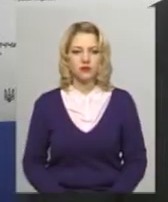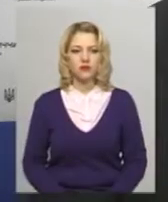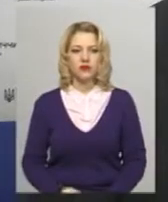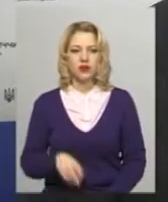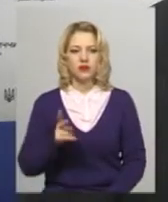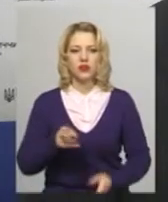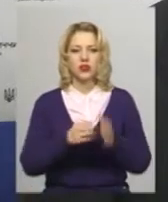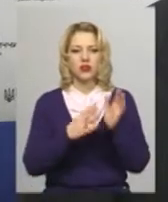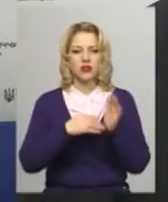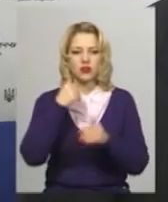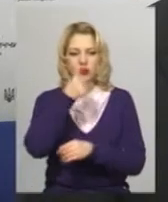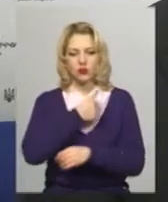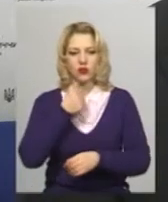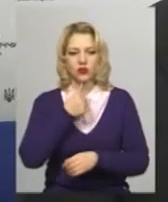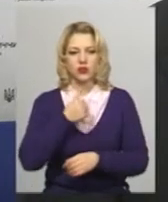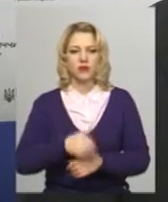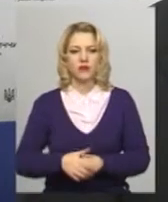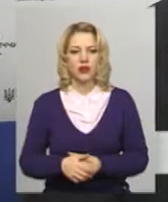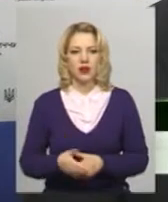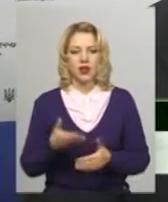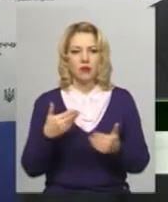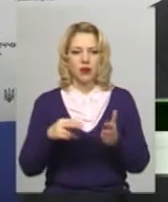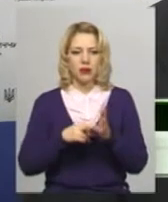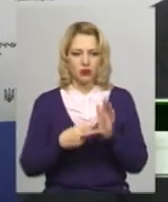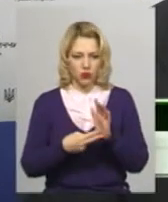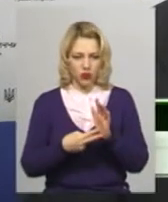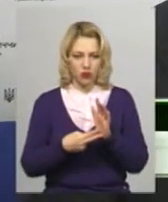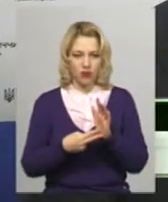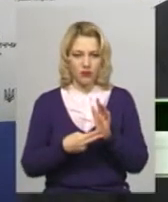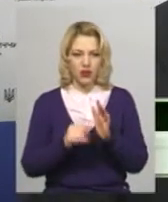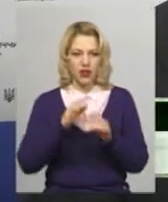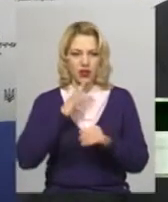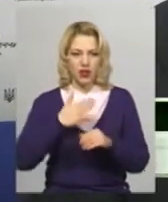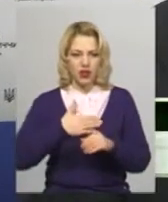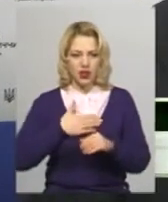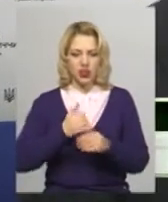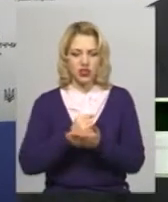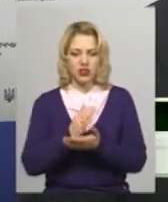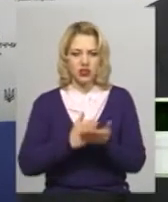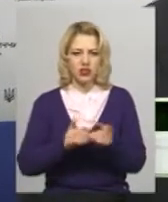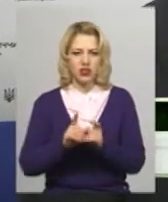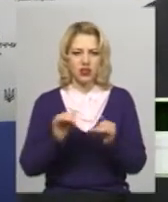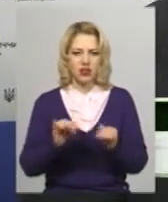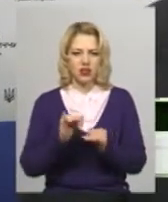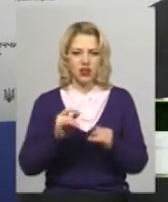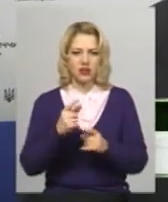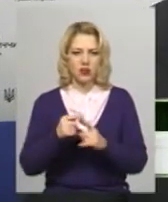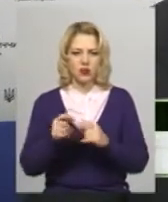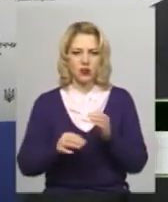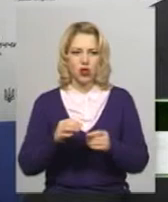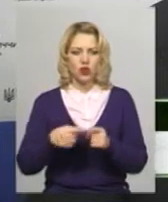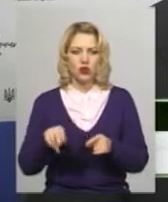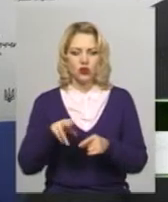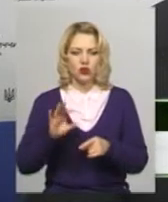2019 році ми плануємо і наші сервіси, які цікаві, як «Шлюб за добу» і «Шлюб за